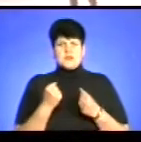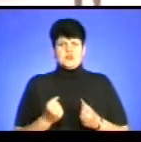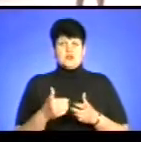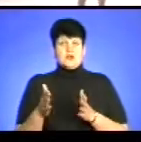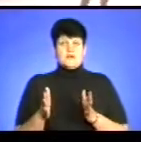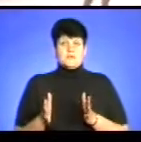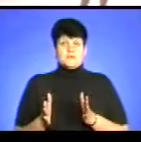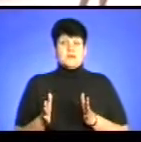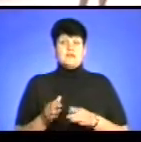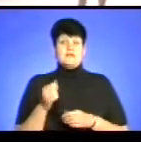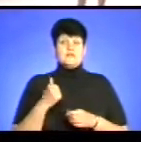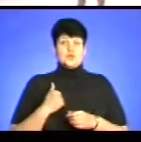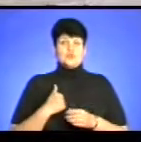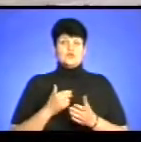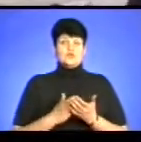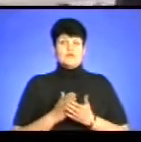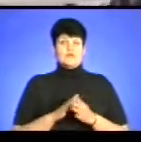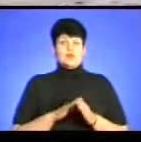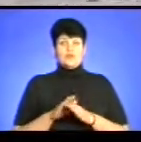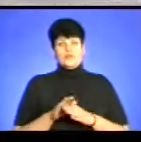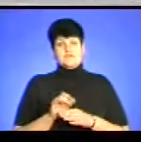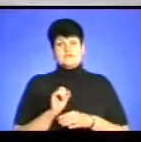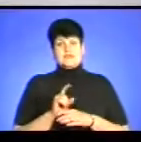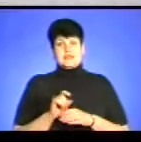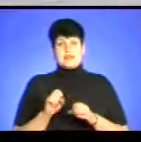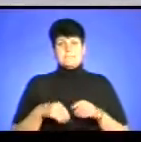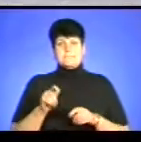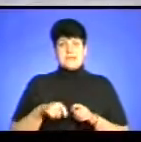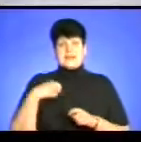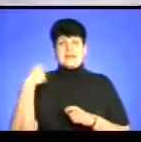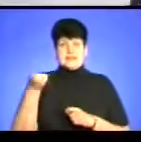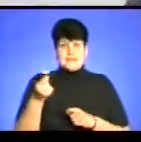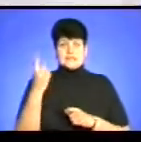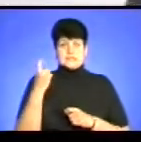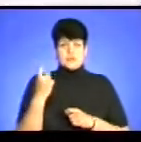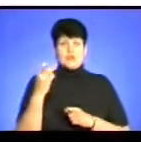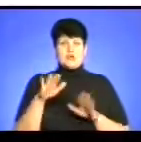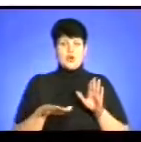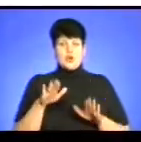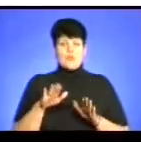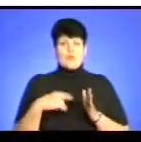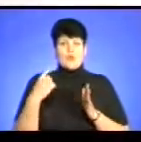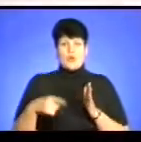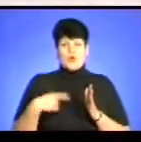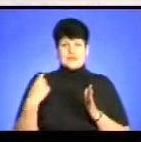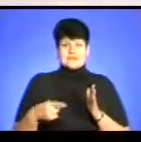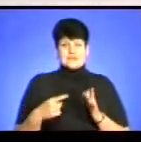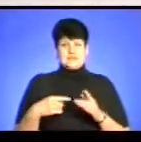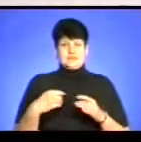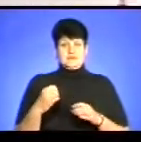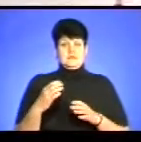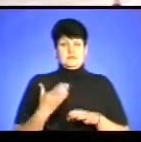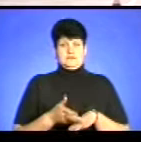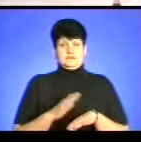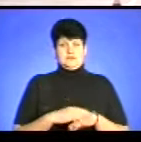Військовослужбовець з Тернополя Євген Бардач виконував завдання на перекидання 100-кілограмового колеса від вантажівки. Хлопець скаже, вправа складної не